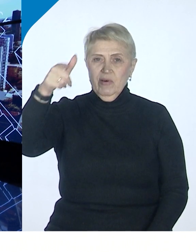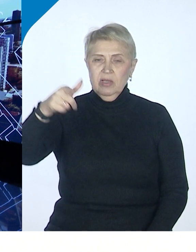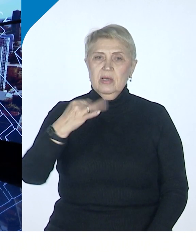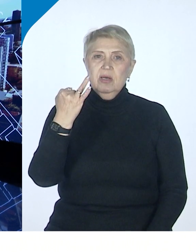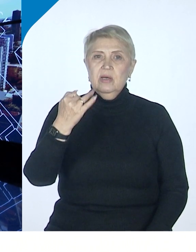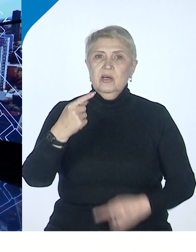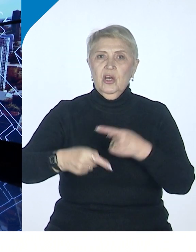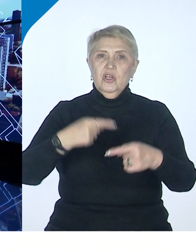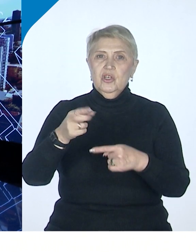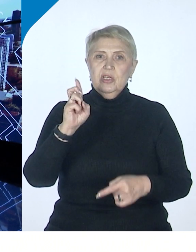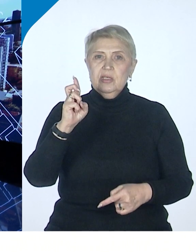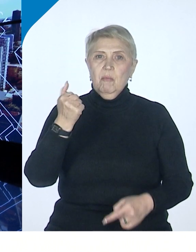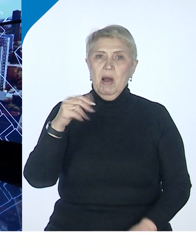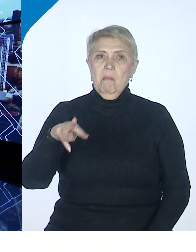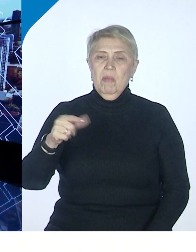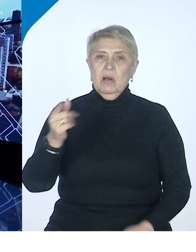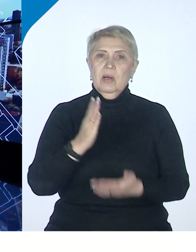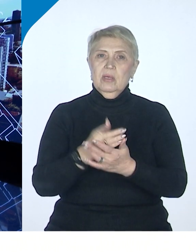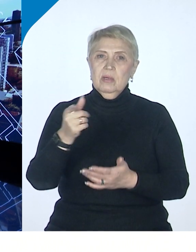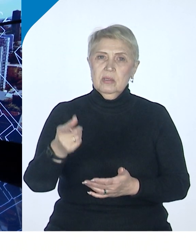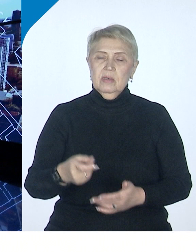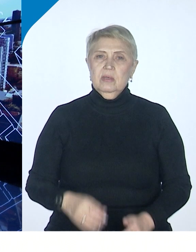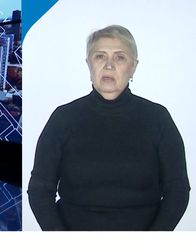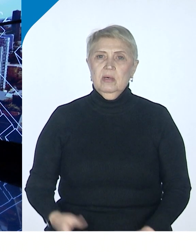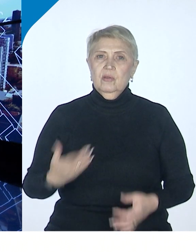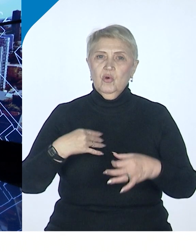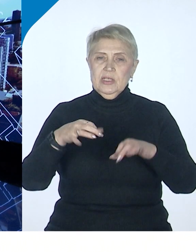Он имеет, как бы, является транзитным для